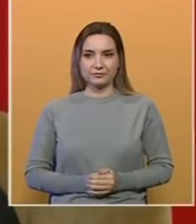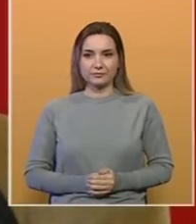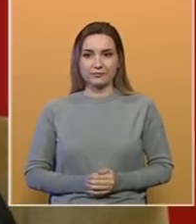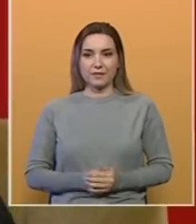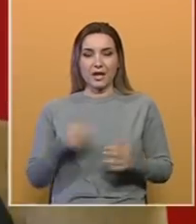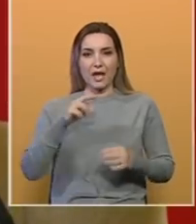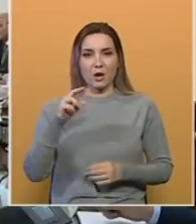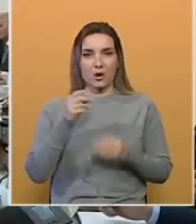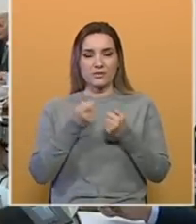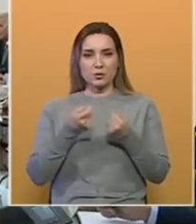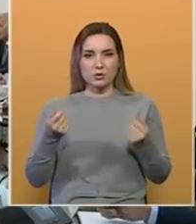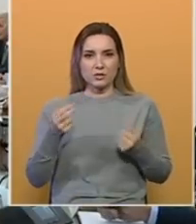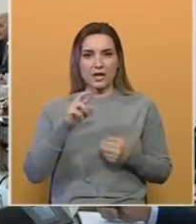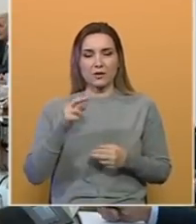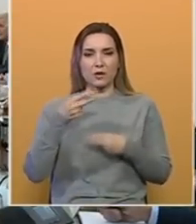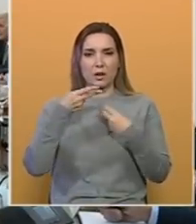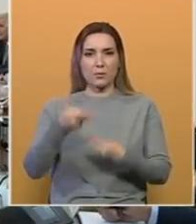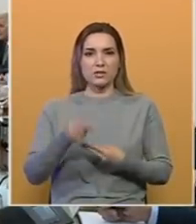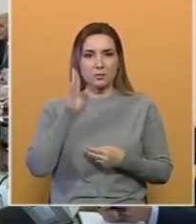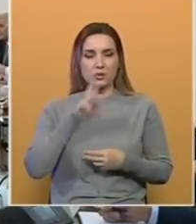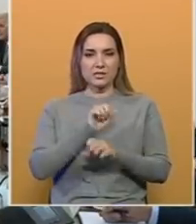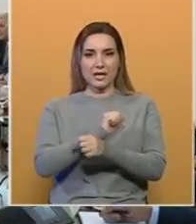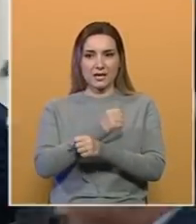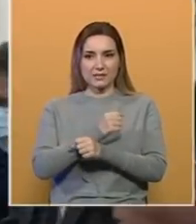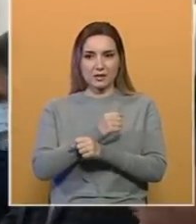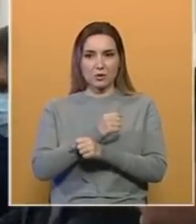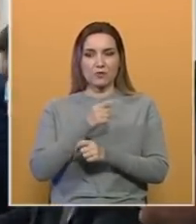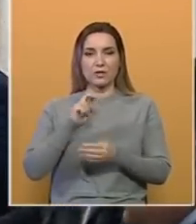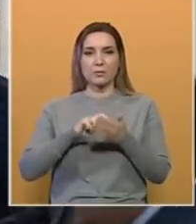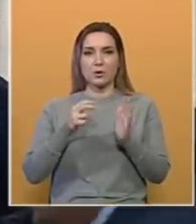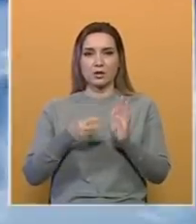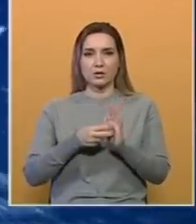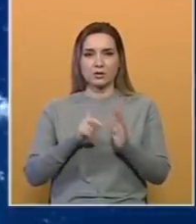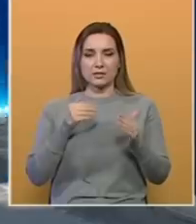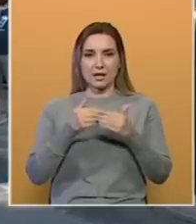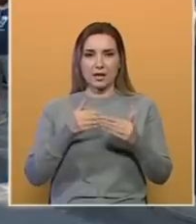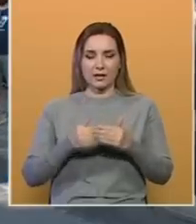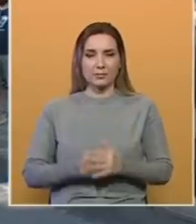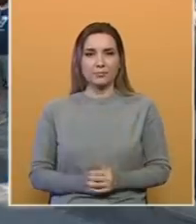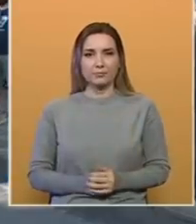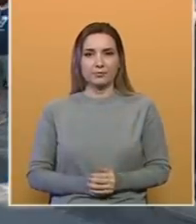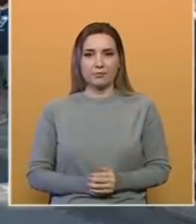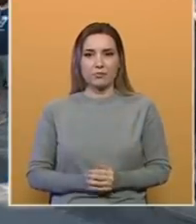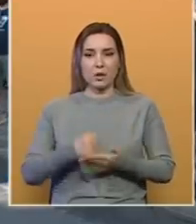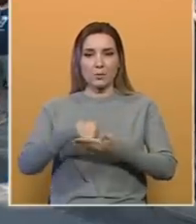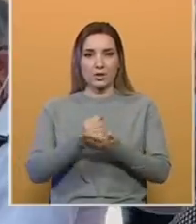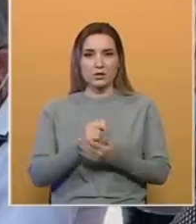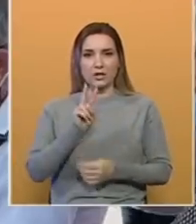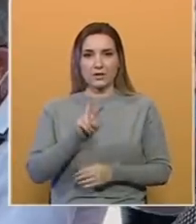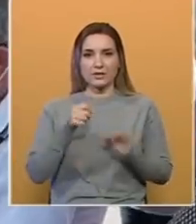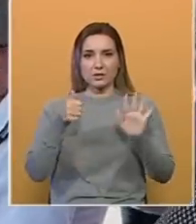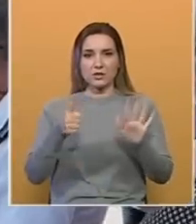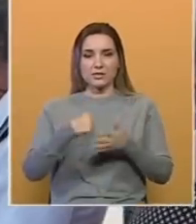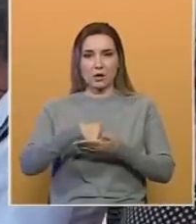Ekonomski učinci Erdovanova posjeta Bosni i Hercegovini u sjeni političkih neslaganja. Obilježena 26.